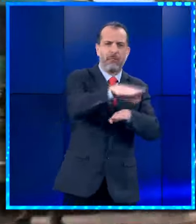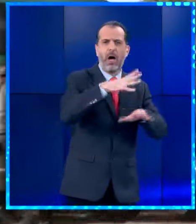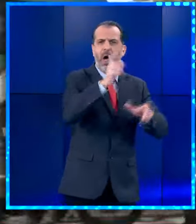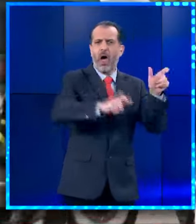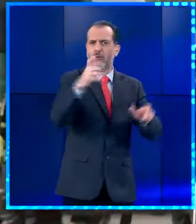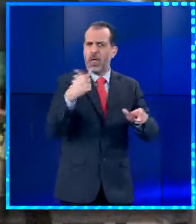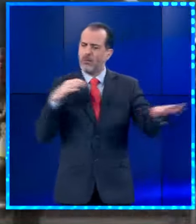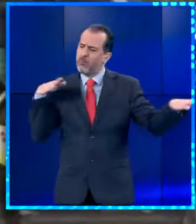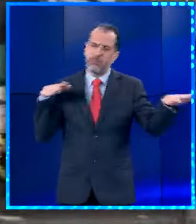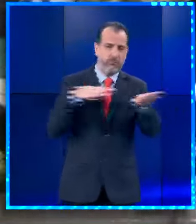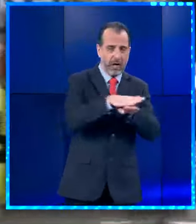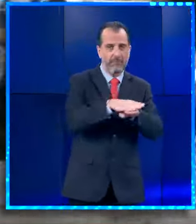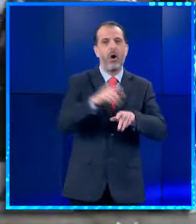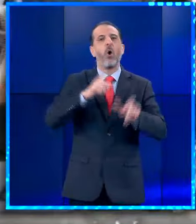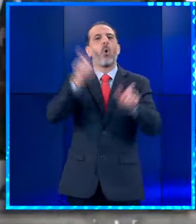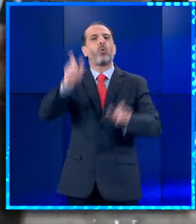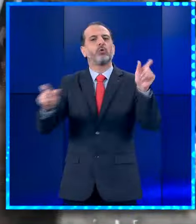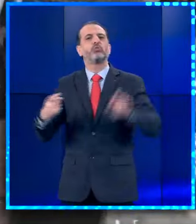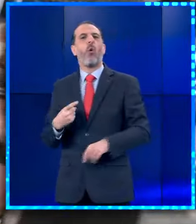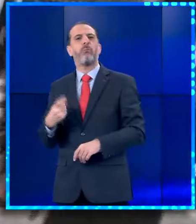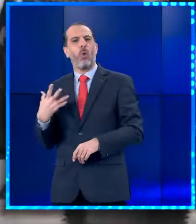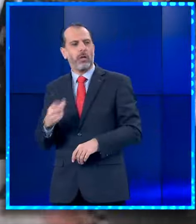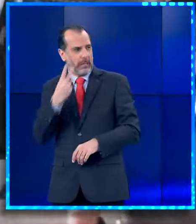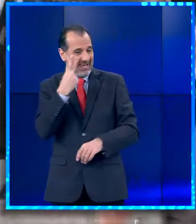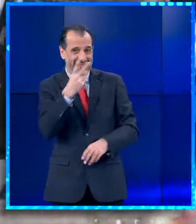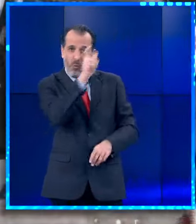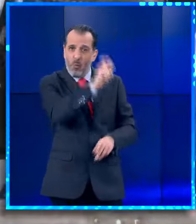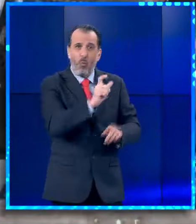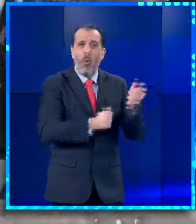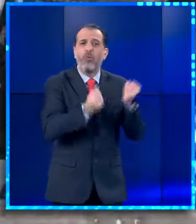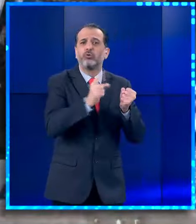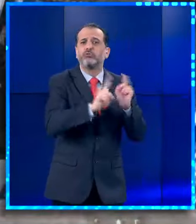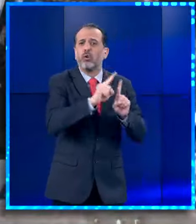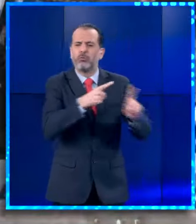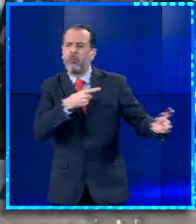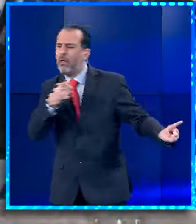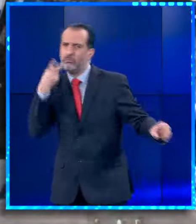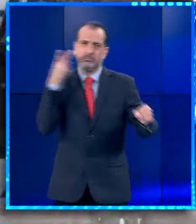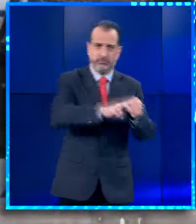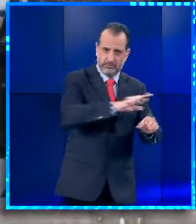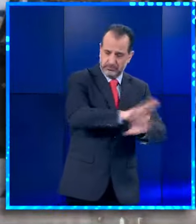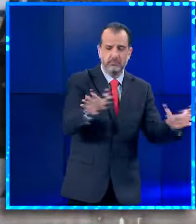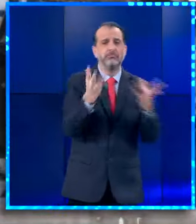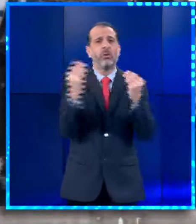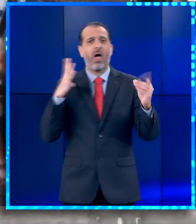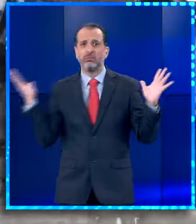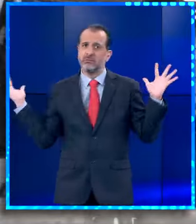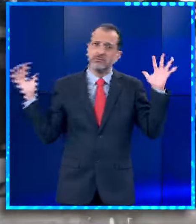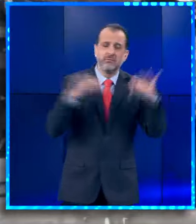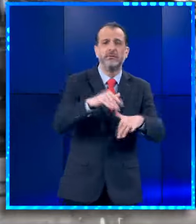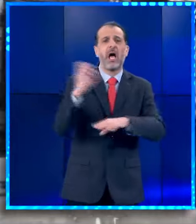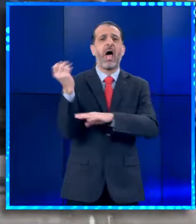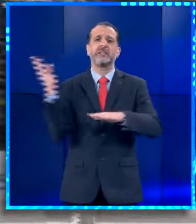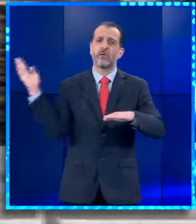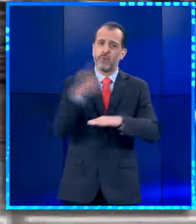πυροβόλησαν και σκότωσαν τον οδηγό, ενώ δεκάδες ασθενοφόρα έσπευσαν στο σημείο για να προσφέρουν τις πρώτες βοήθειες στους τραυματίες. Μέχρι